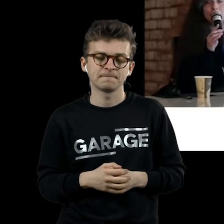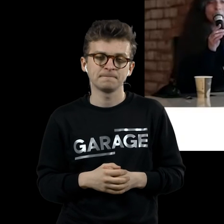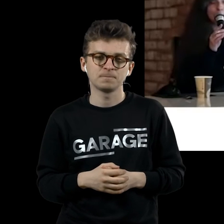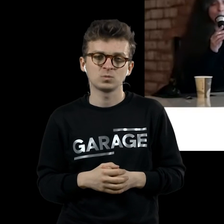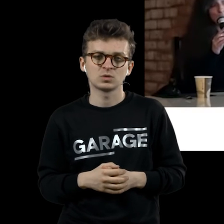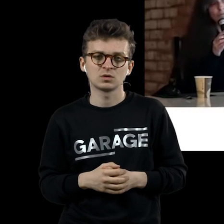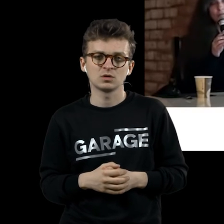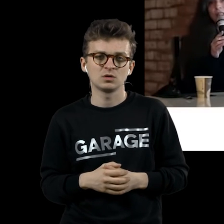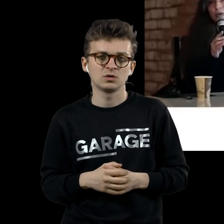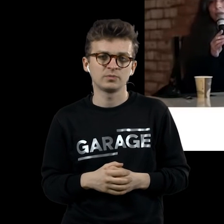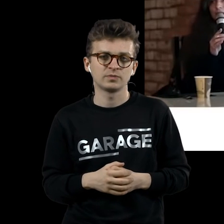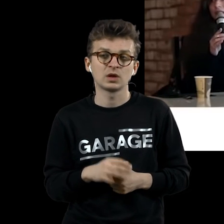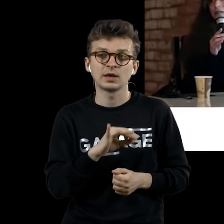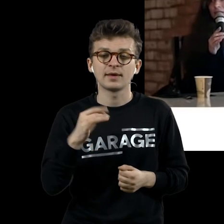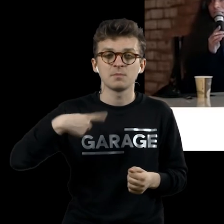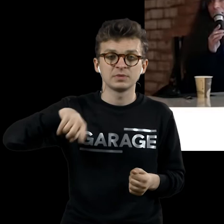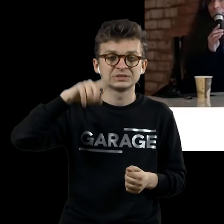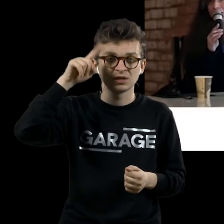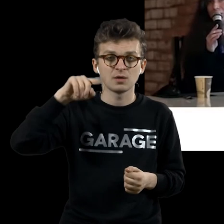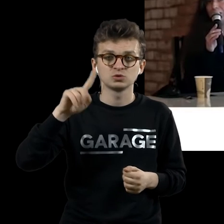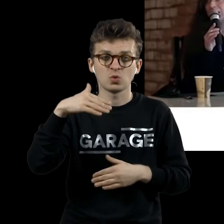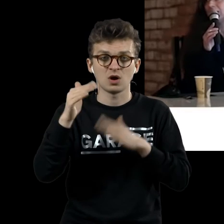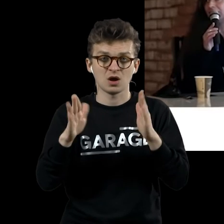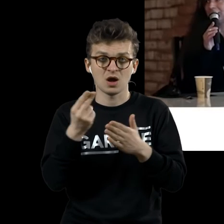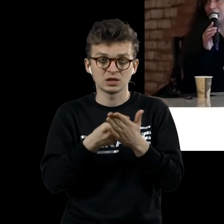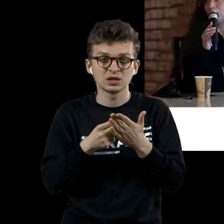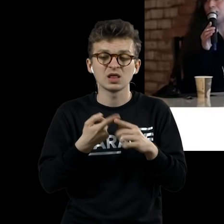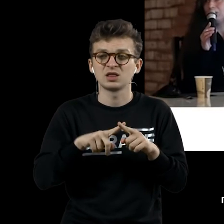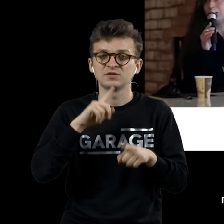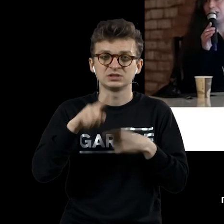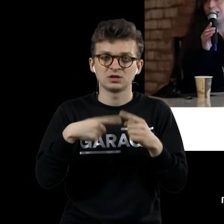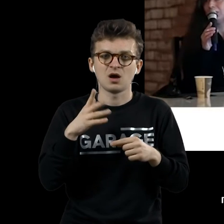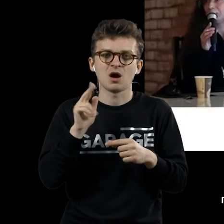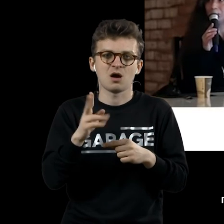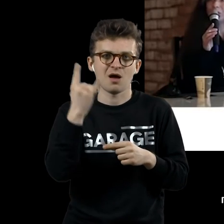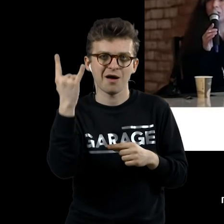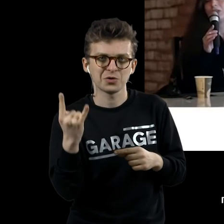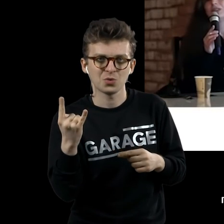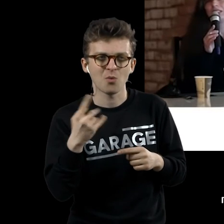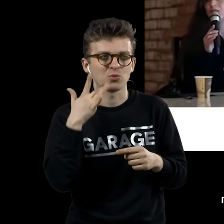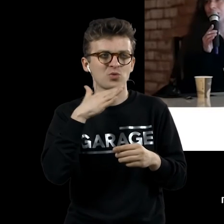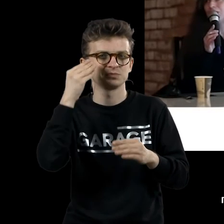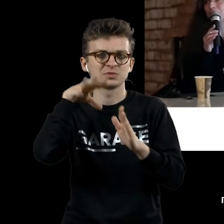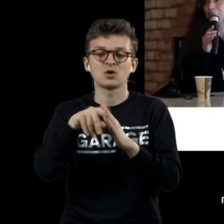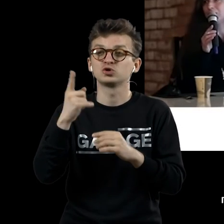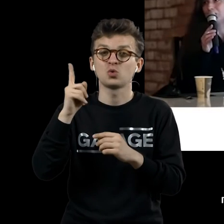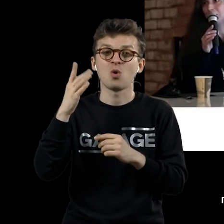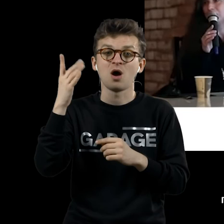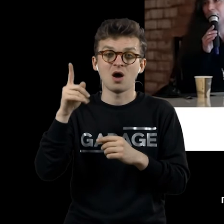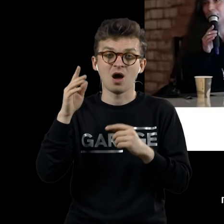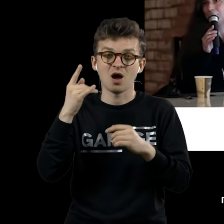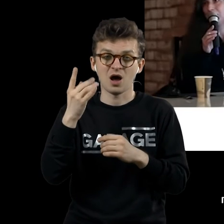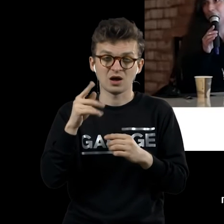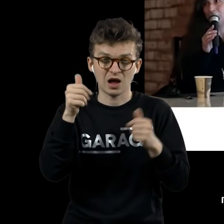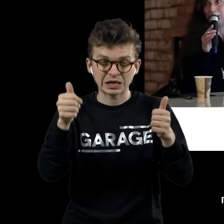И мы знаем, что картина всегда, метафора картины – это окно. Вот вам картина, за которой ничего нету и в